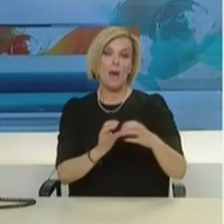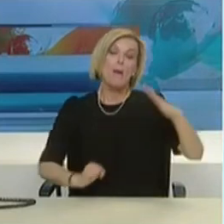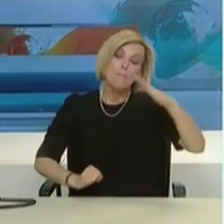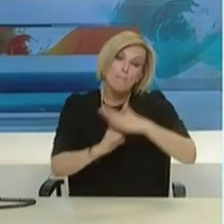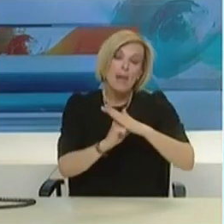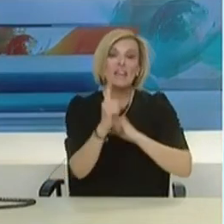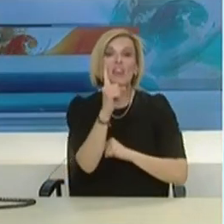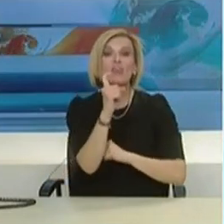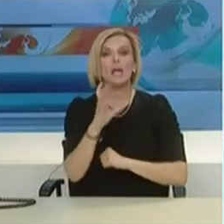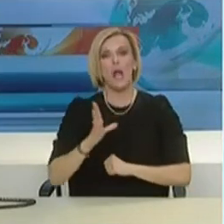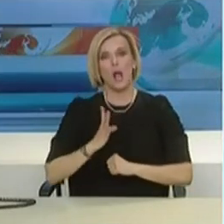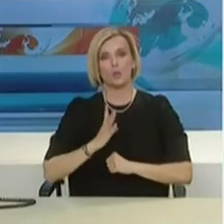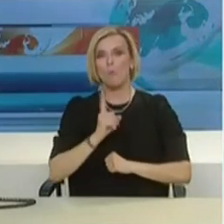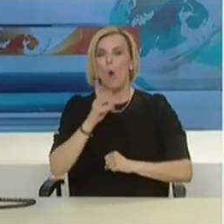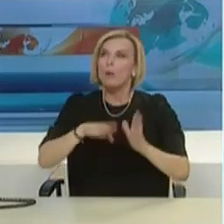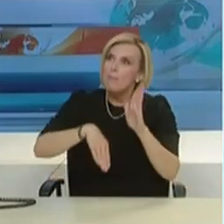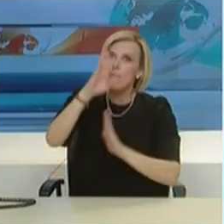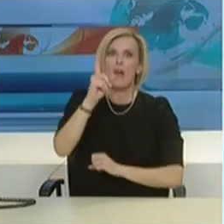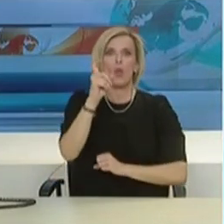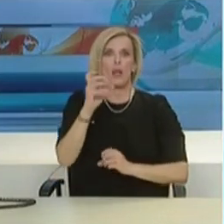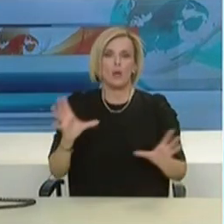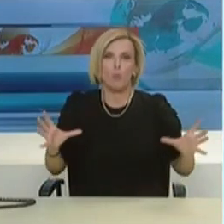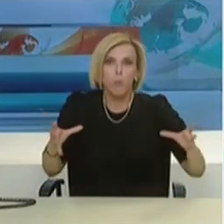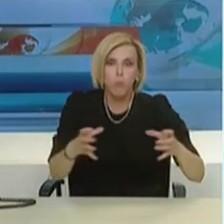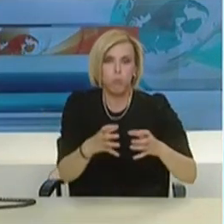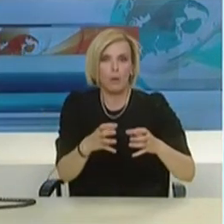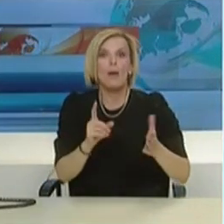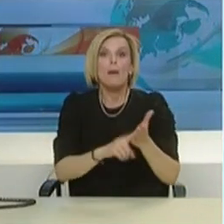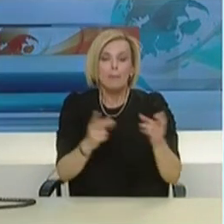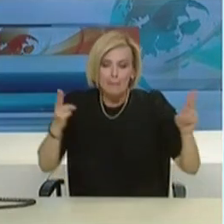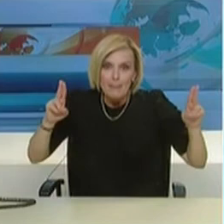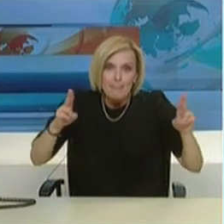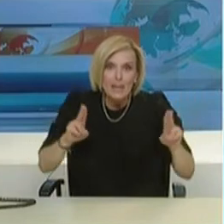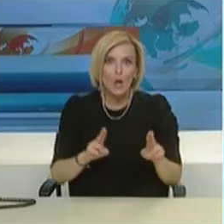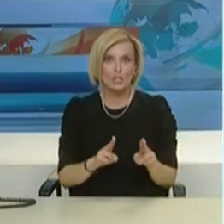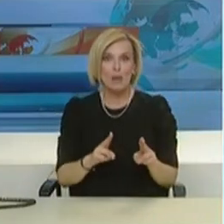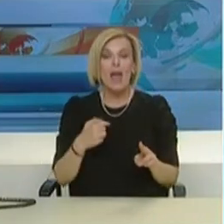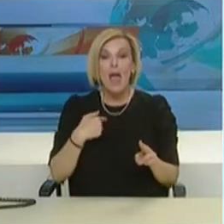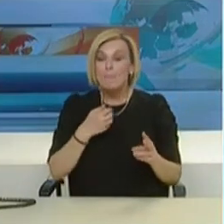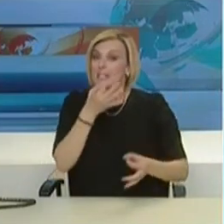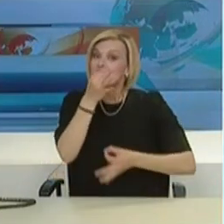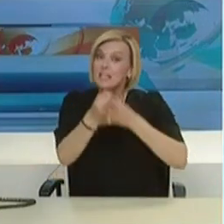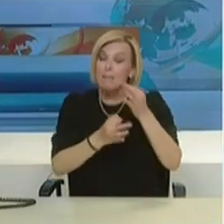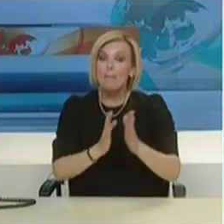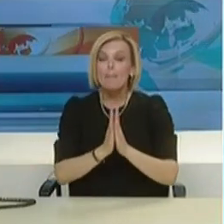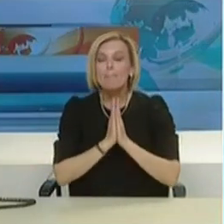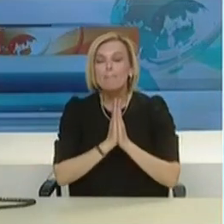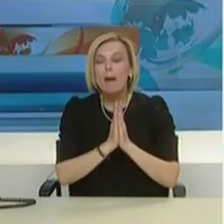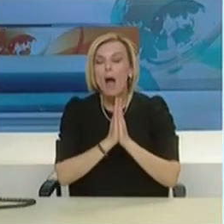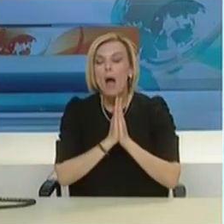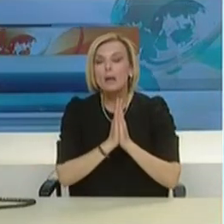θέμα της κυκλοφορίας και να πω και κάτι κάθε μέτρο είναι ανοιχτό. Εμείς κάνουμε σύσταση, παράκληση,